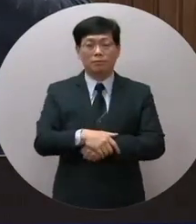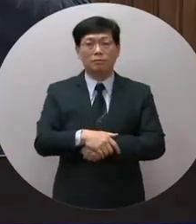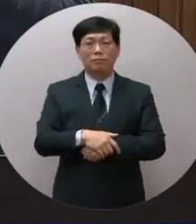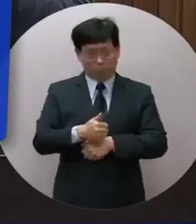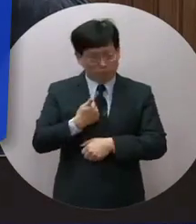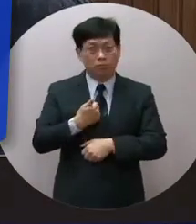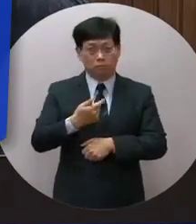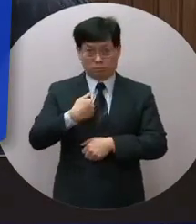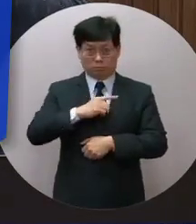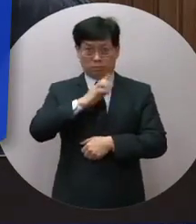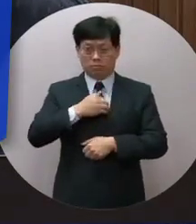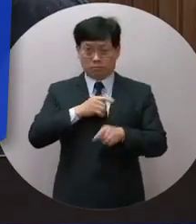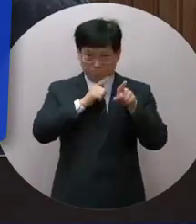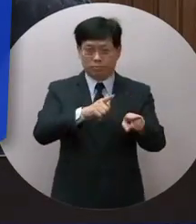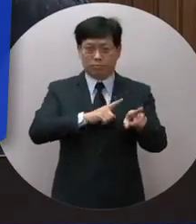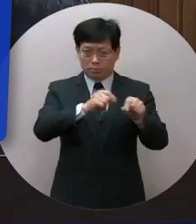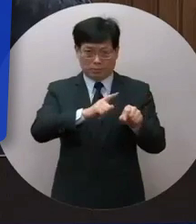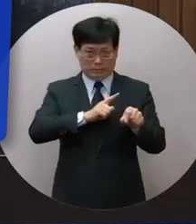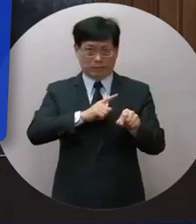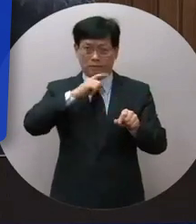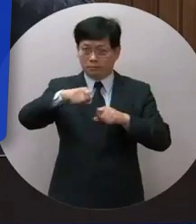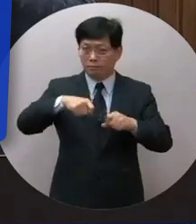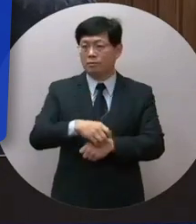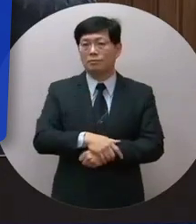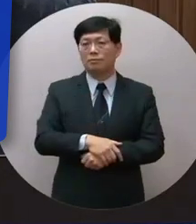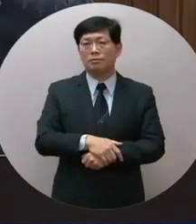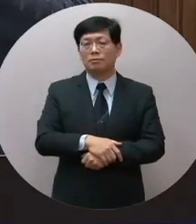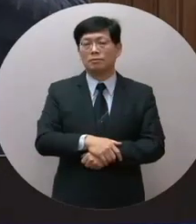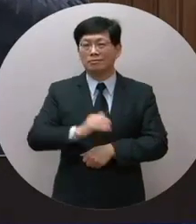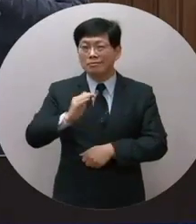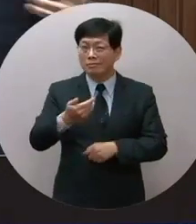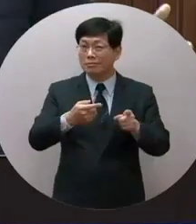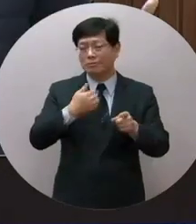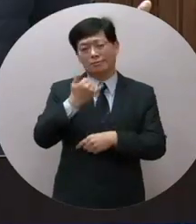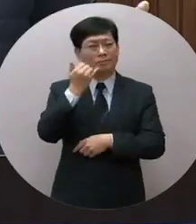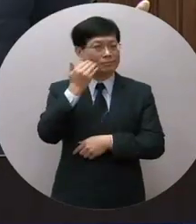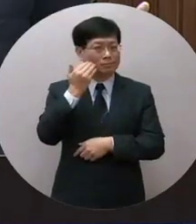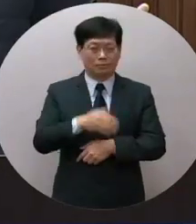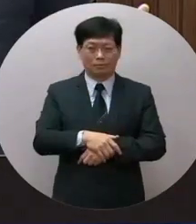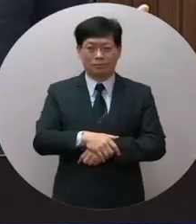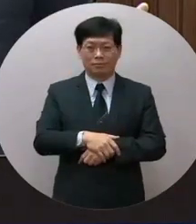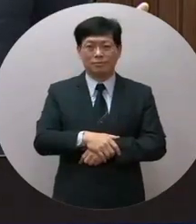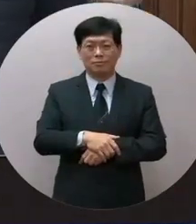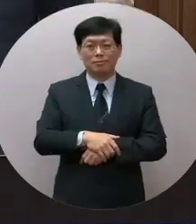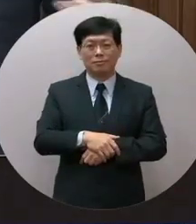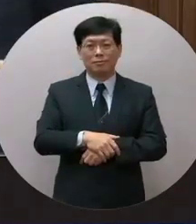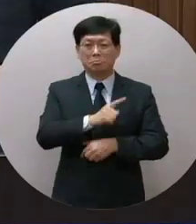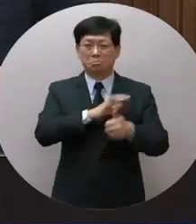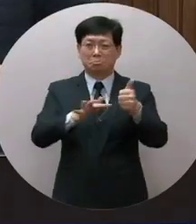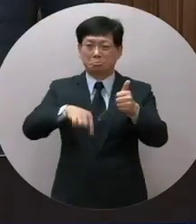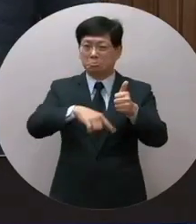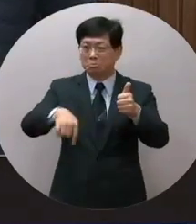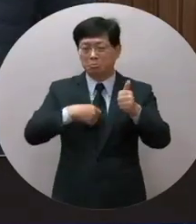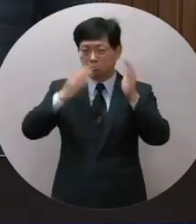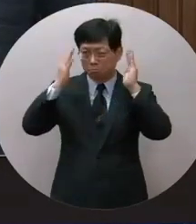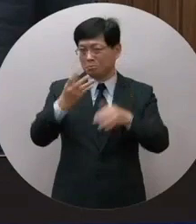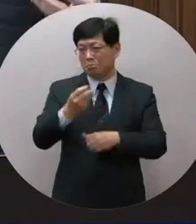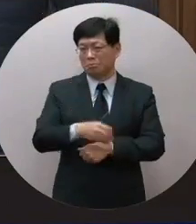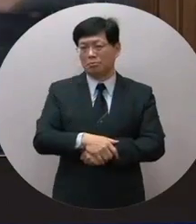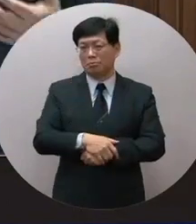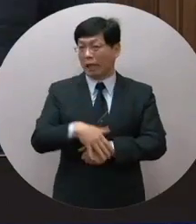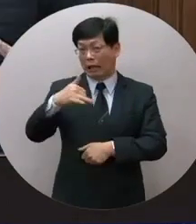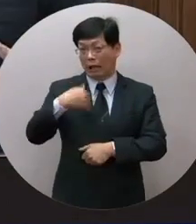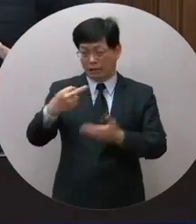我反而你說我在震災落實你的實證方針但是很可惜你的隔遠啊不認真